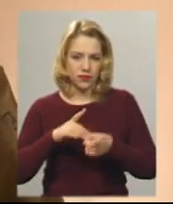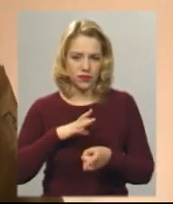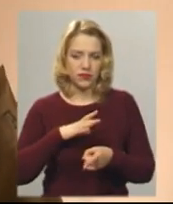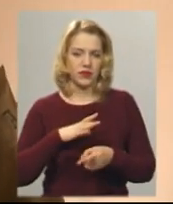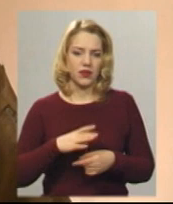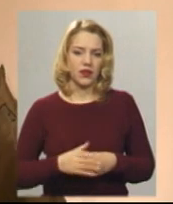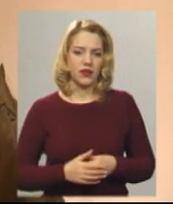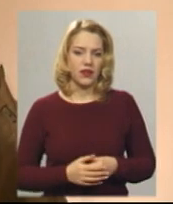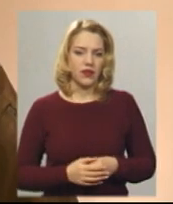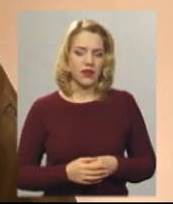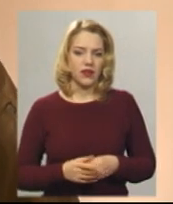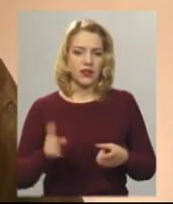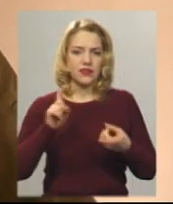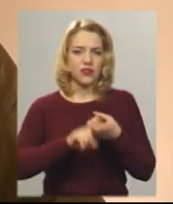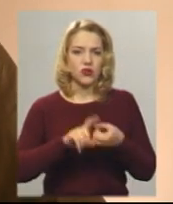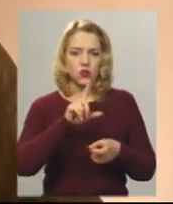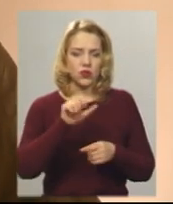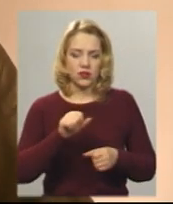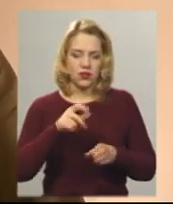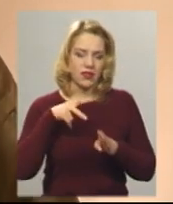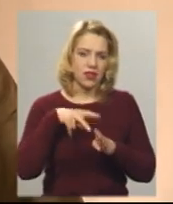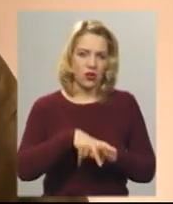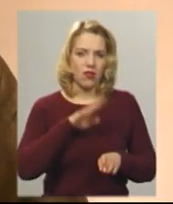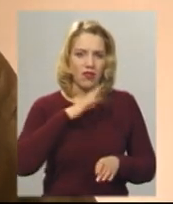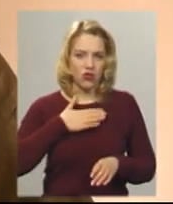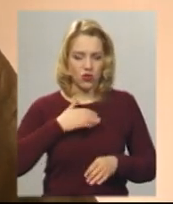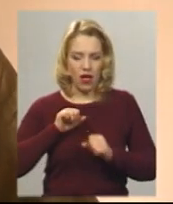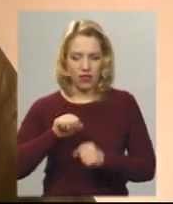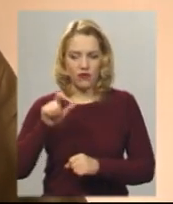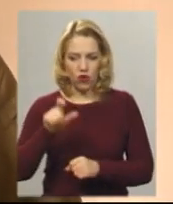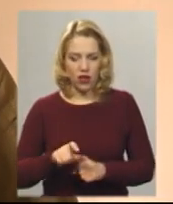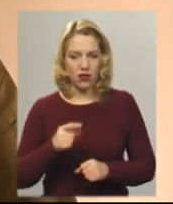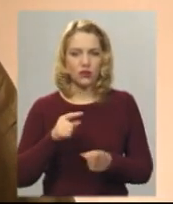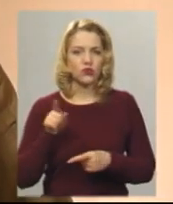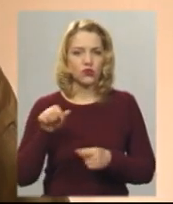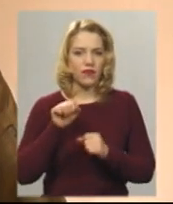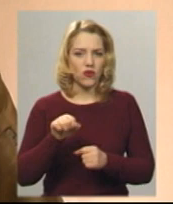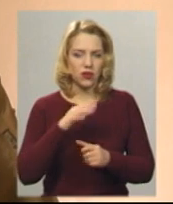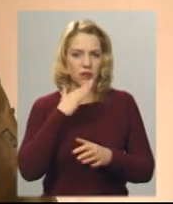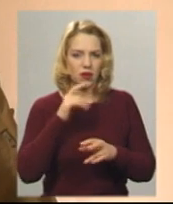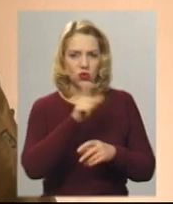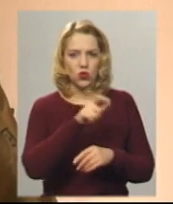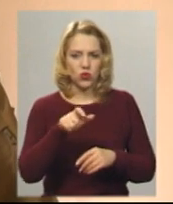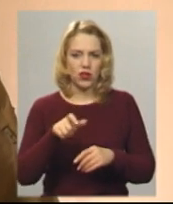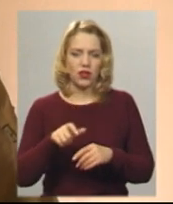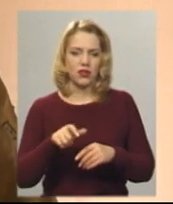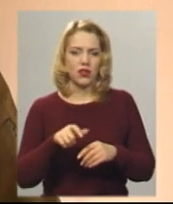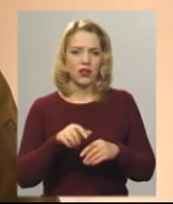В зв'язку з загруженістю нашого адвоката, бо наше веде в Києві, по діла по Майдану багато справ веде.